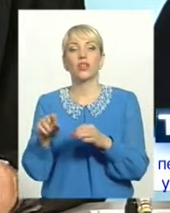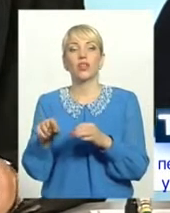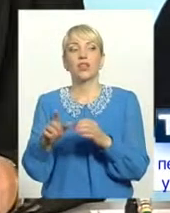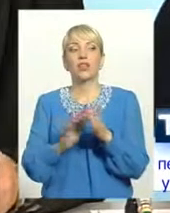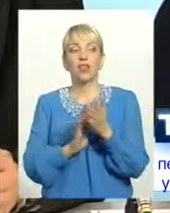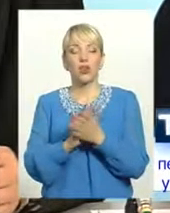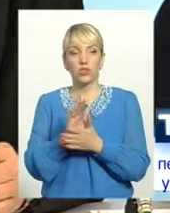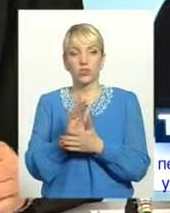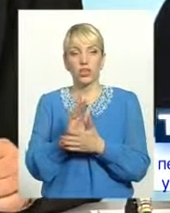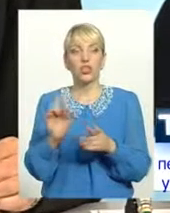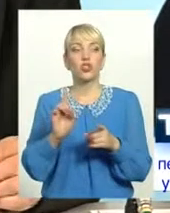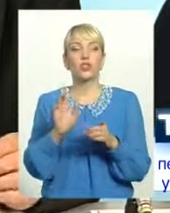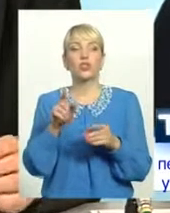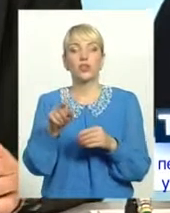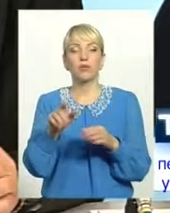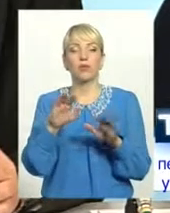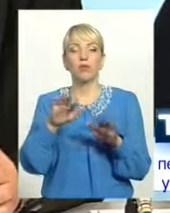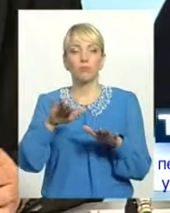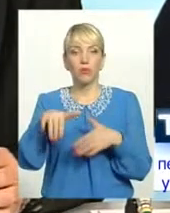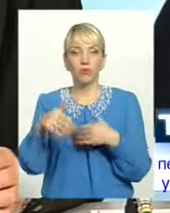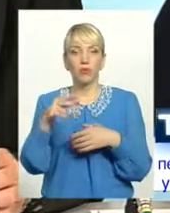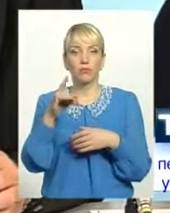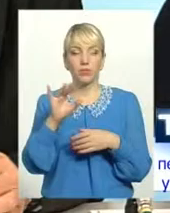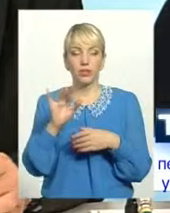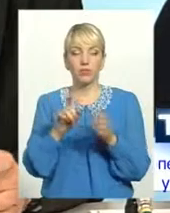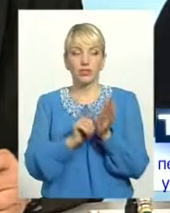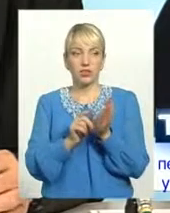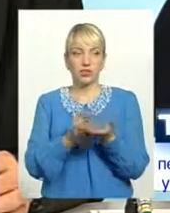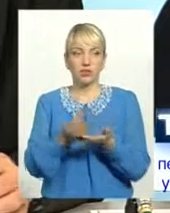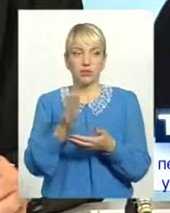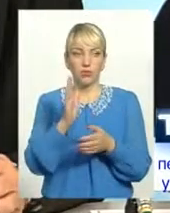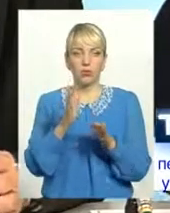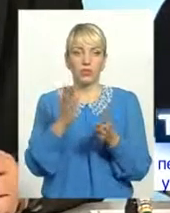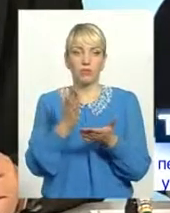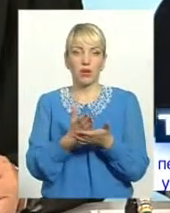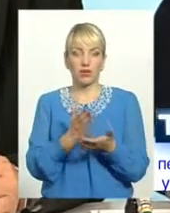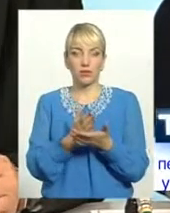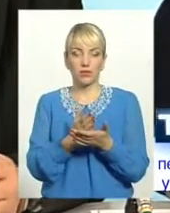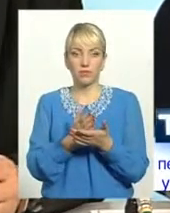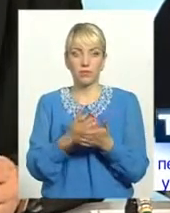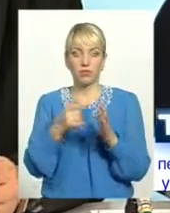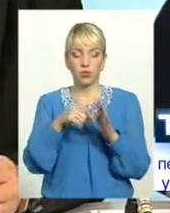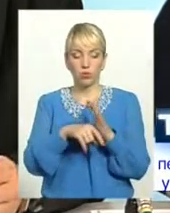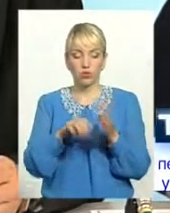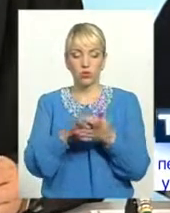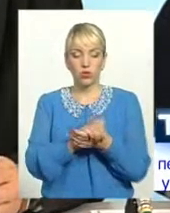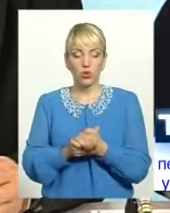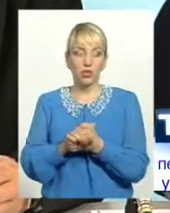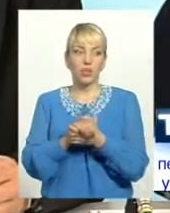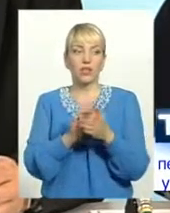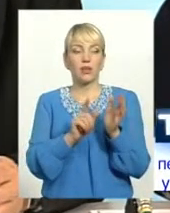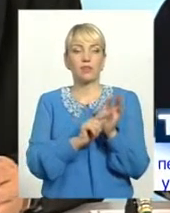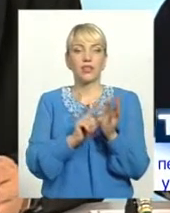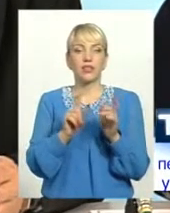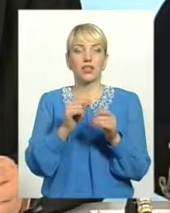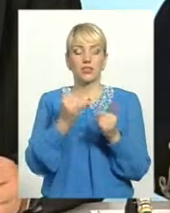наросте. І що ти потім при пенсійній виплаті будеш мати. Тобто, солідарна пенсія, яка